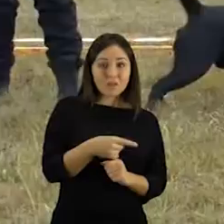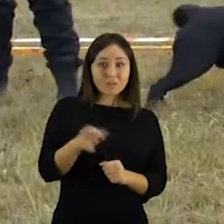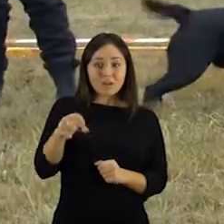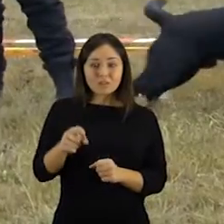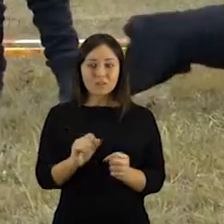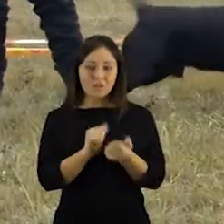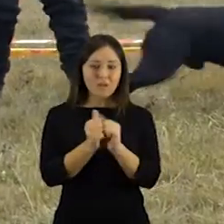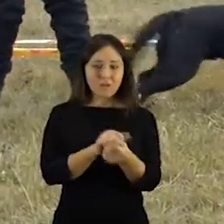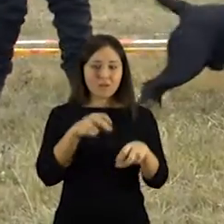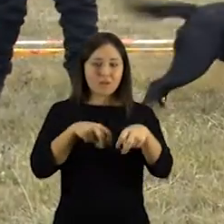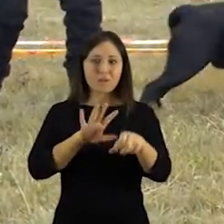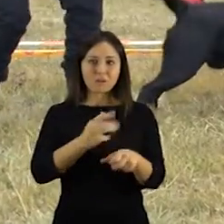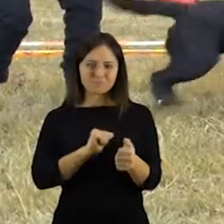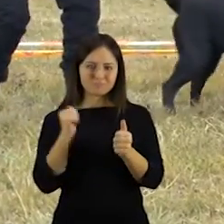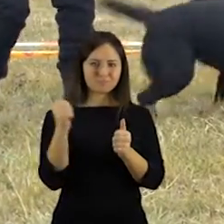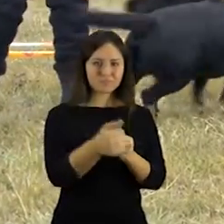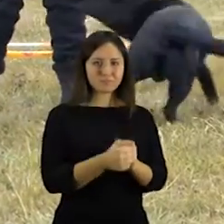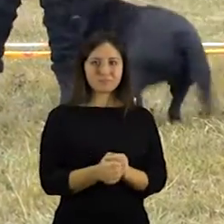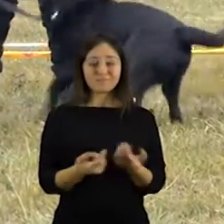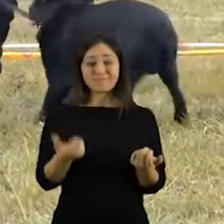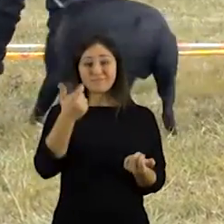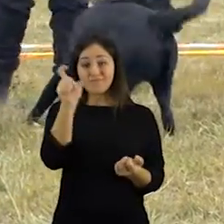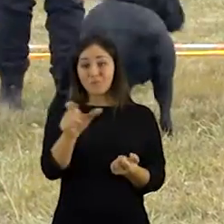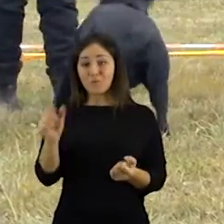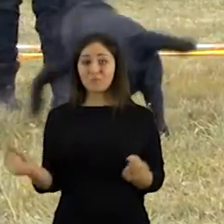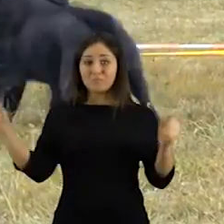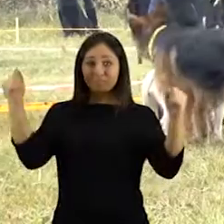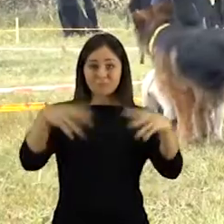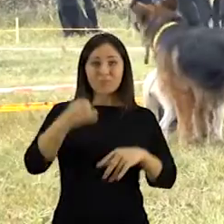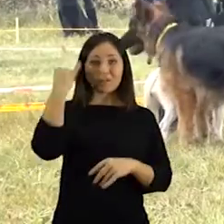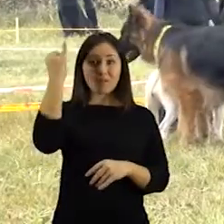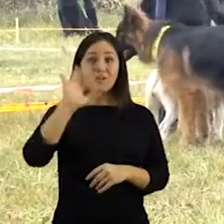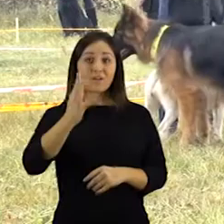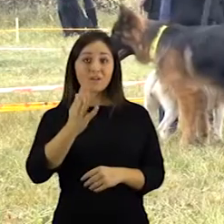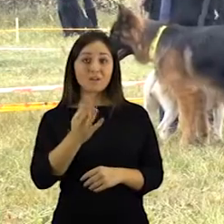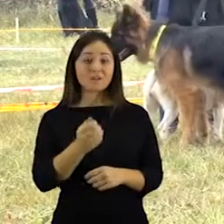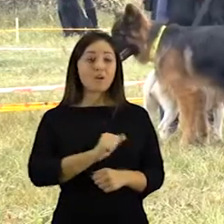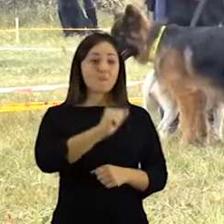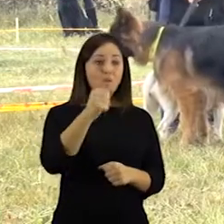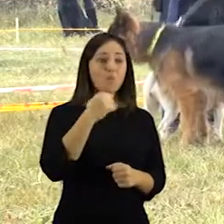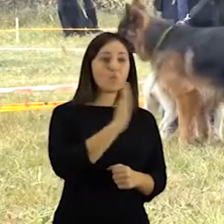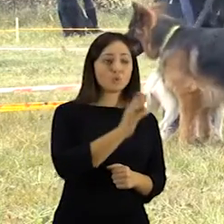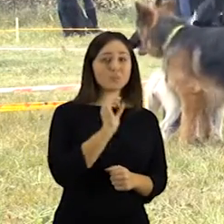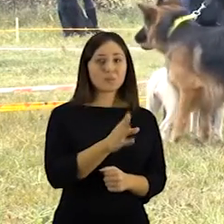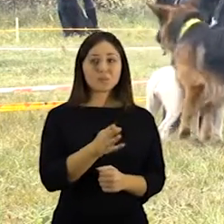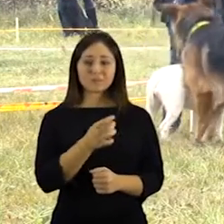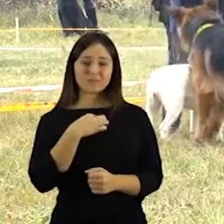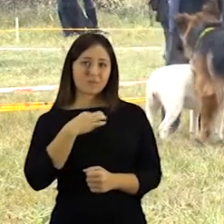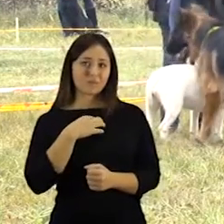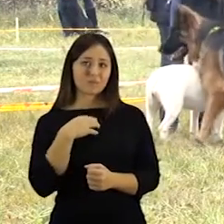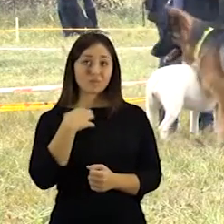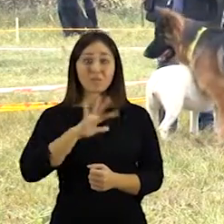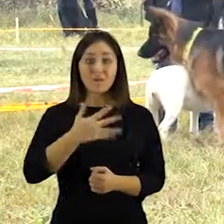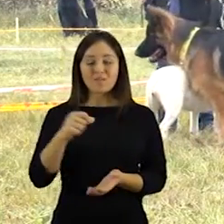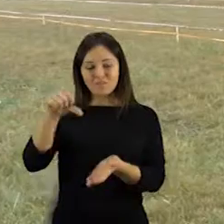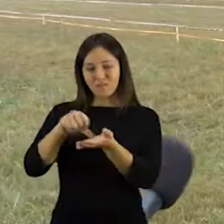su ilga kojų retriveriu. Tai visai nesvarbu nutarė per 70 šūnų mylėtojų. Mat daugeliui svarbu olimpinis principas